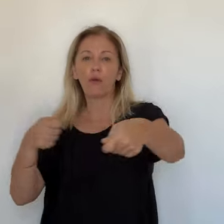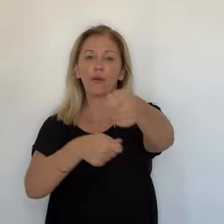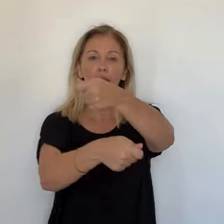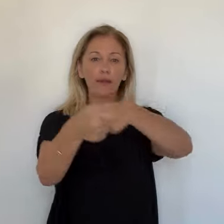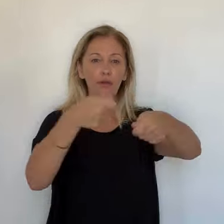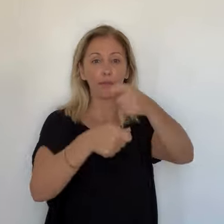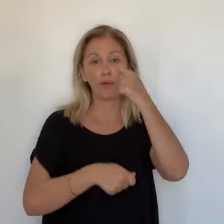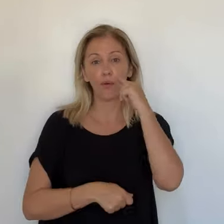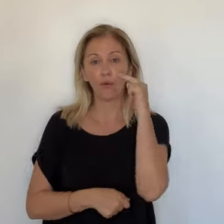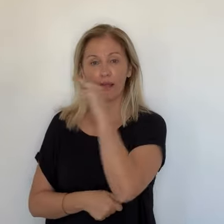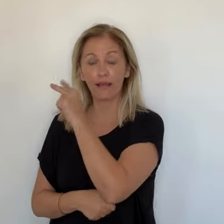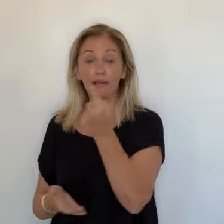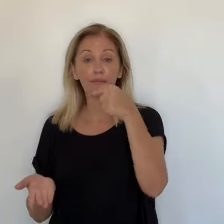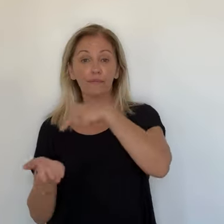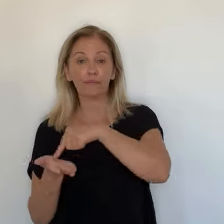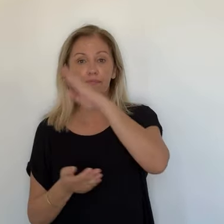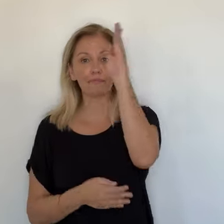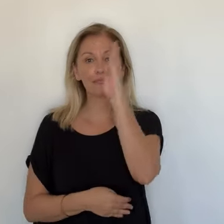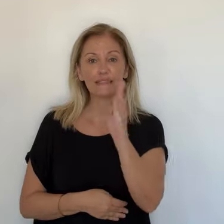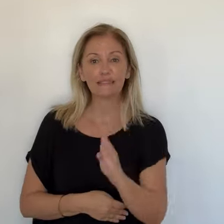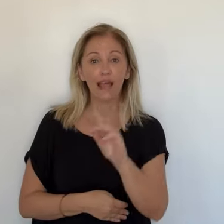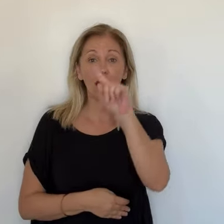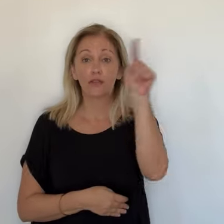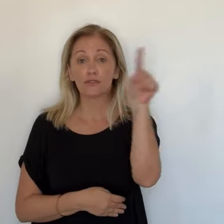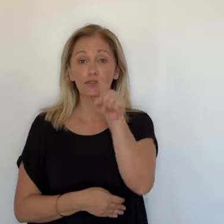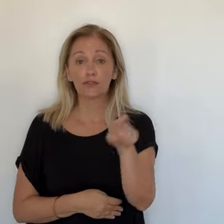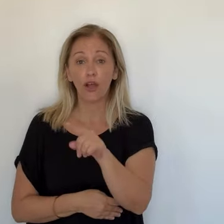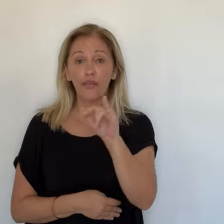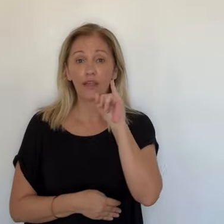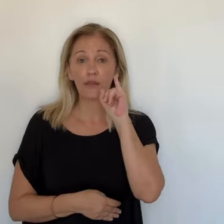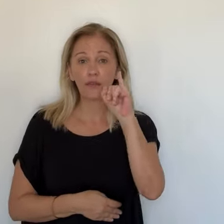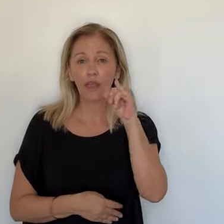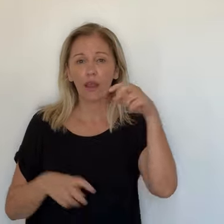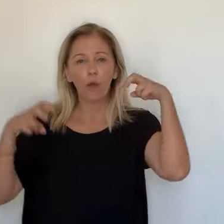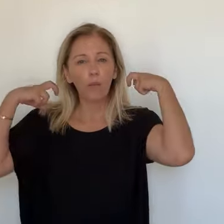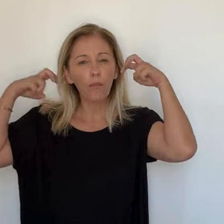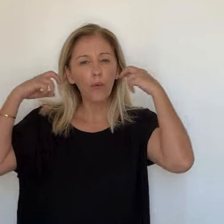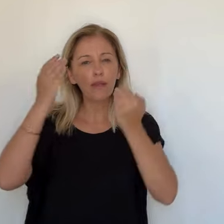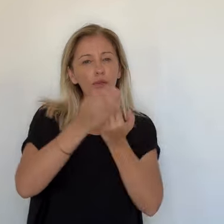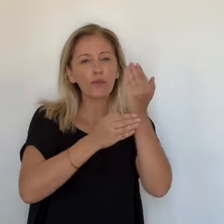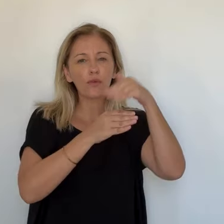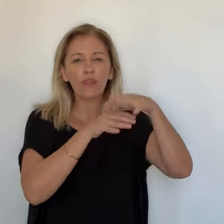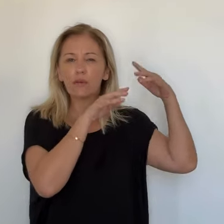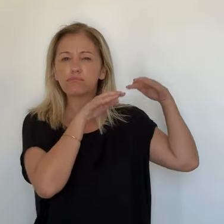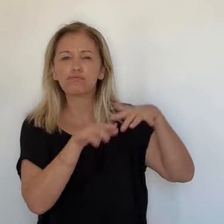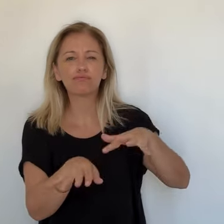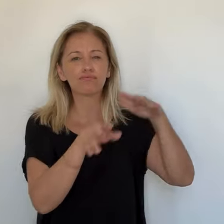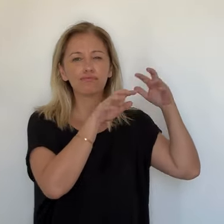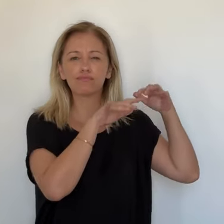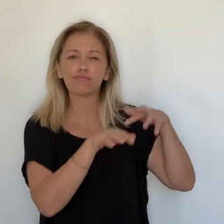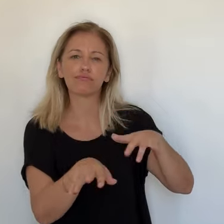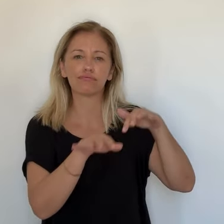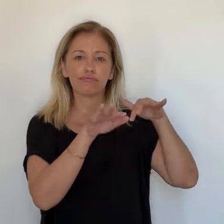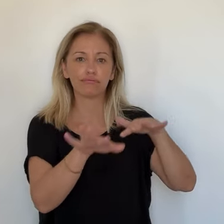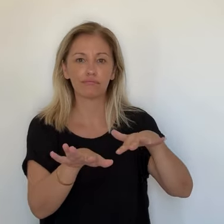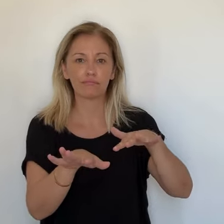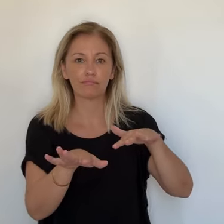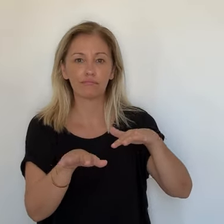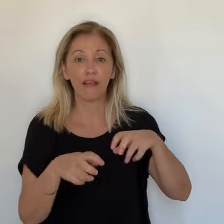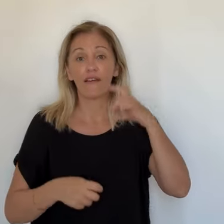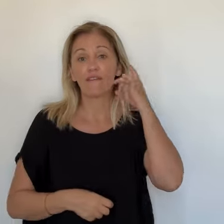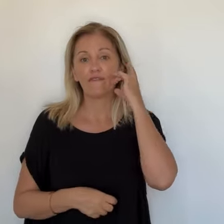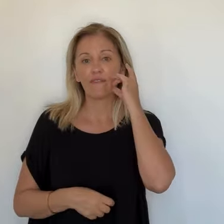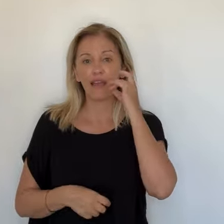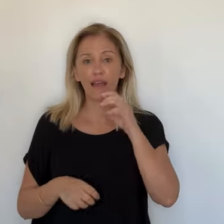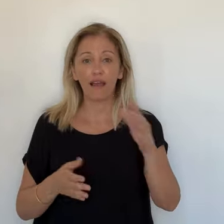Les cliquetis résonnent en continu dans la zone industrielle de Béziers. On amasse le verre en vrac. Ce sont les bouteilles et pots